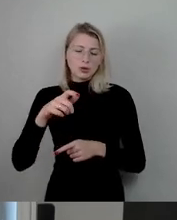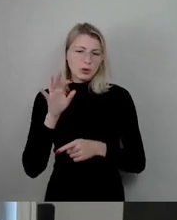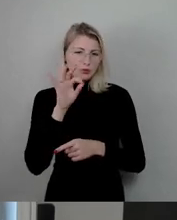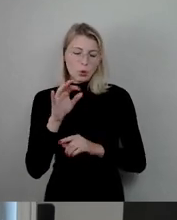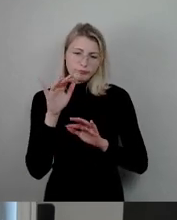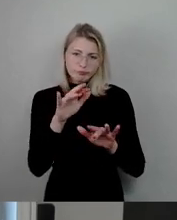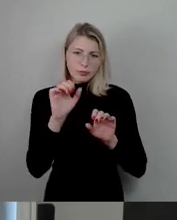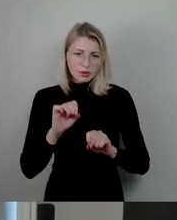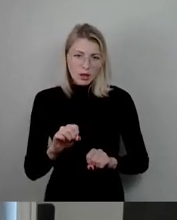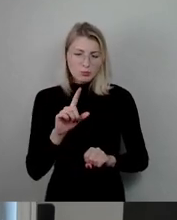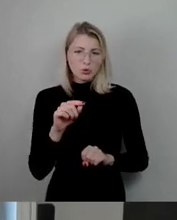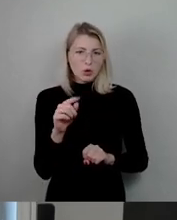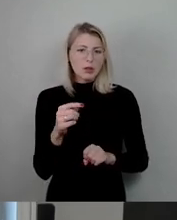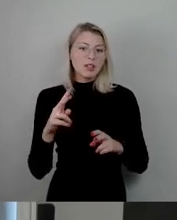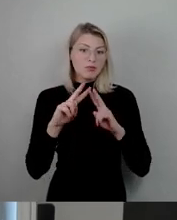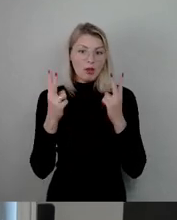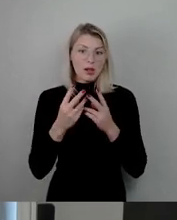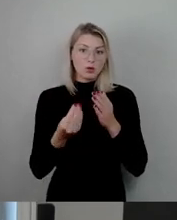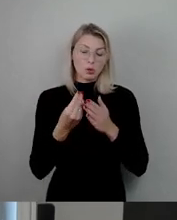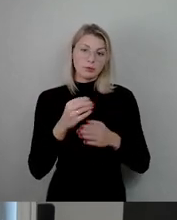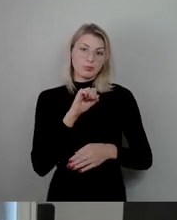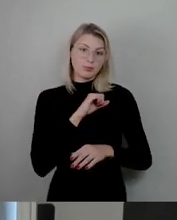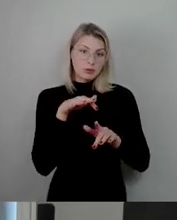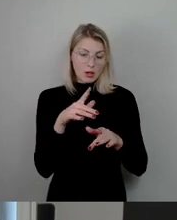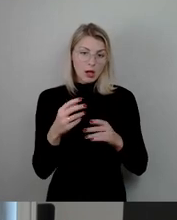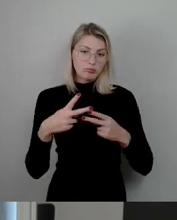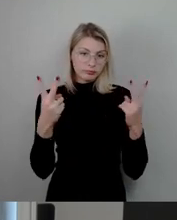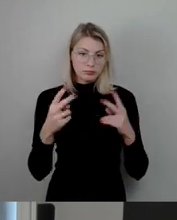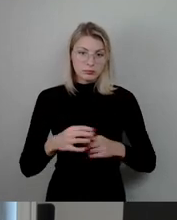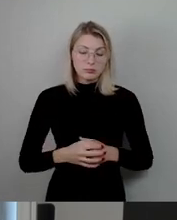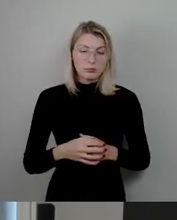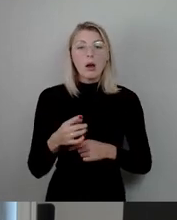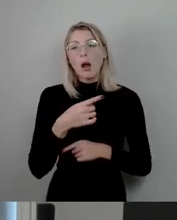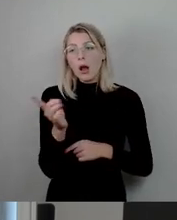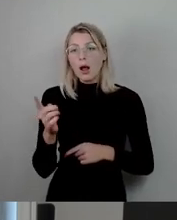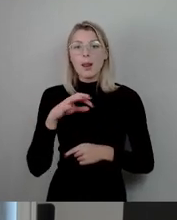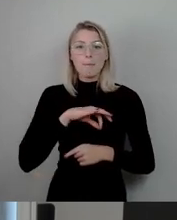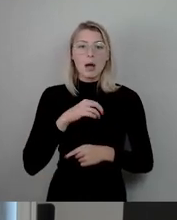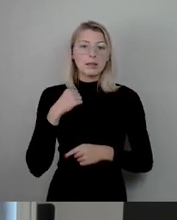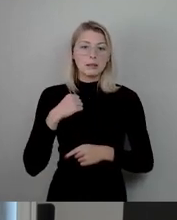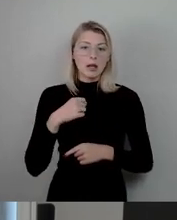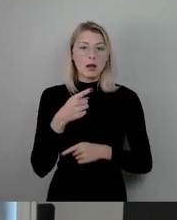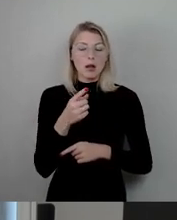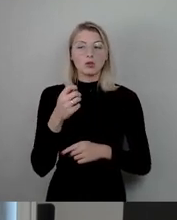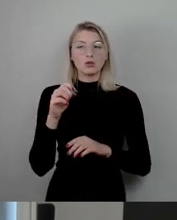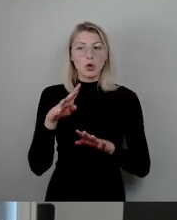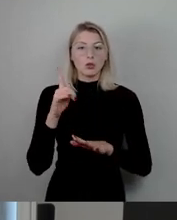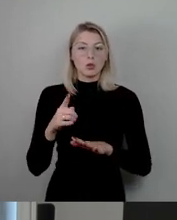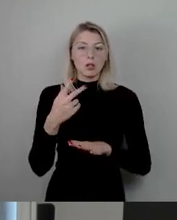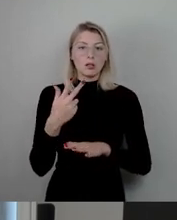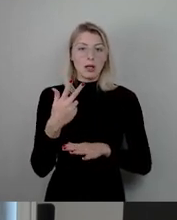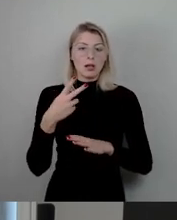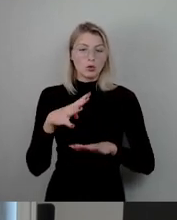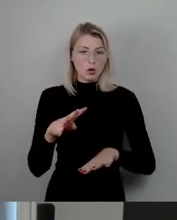Welt der Kunst. Alle Preisträgerinnen des Kunst- und Förderpreises seit 1993 tragen zum Ruf